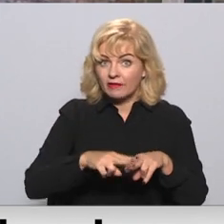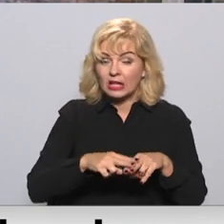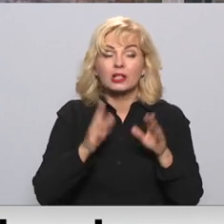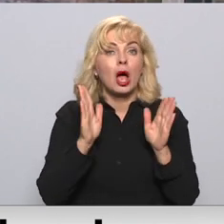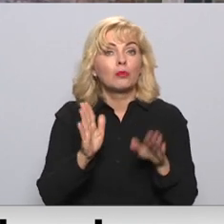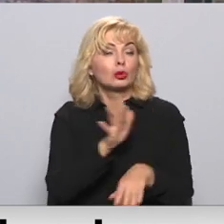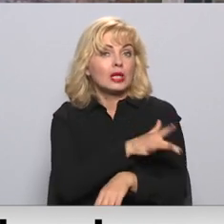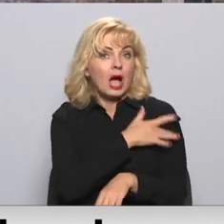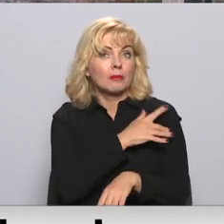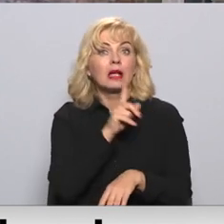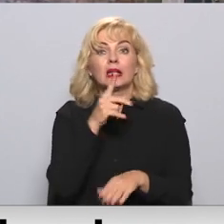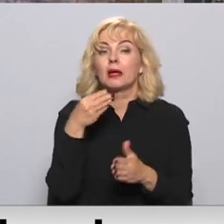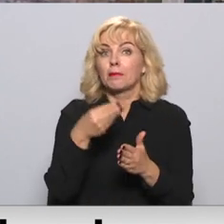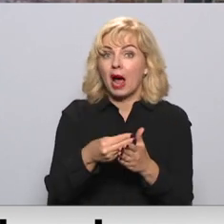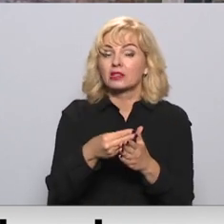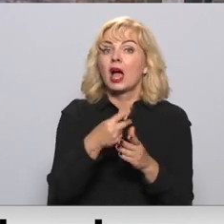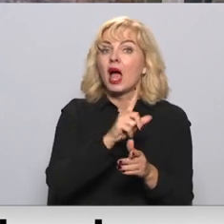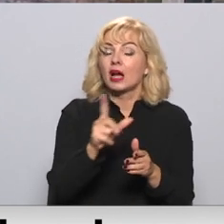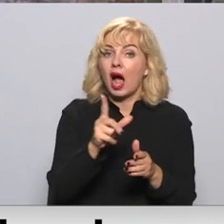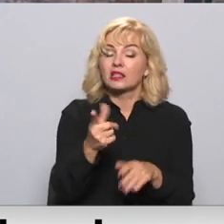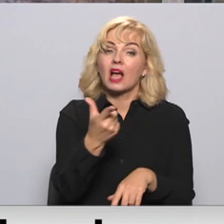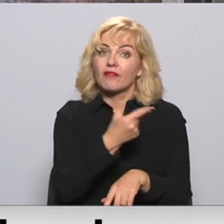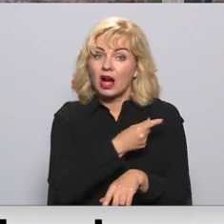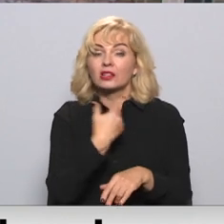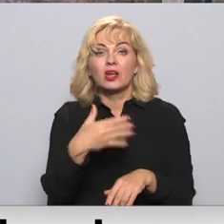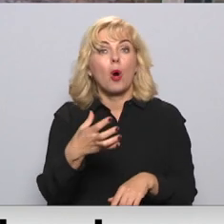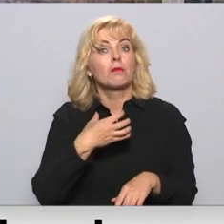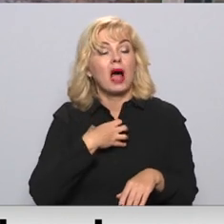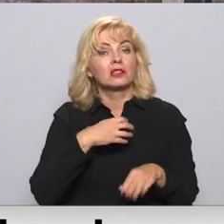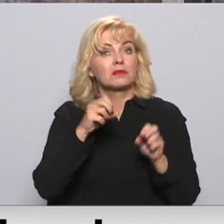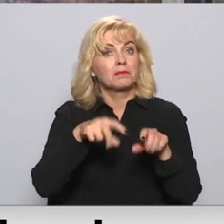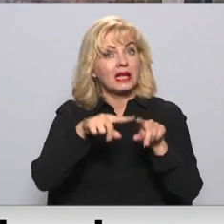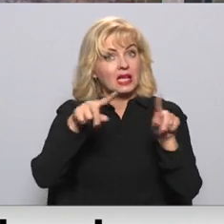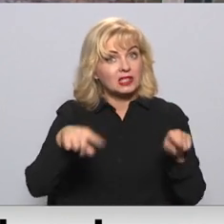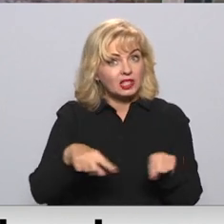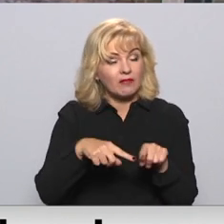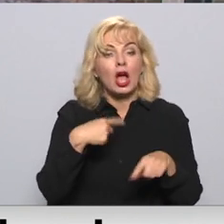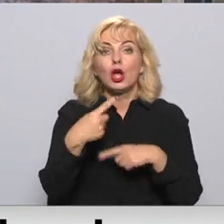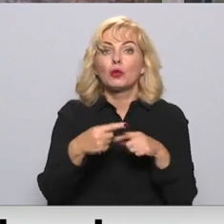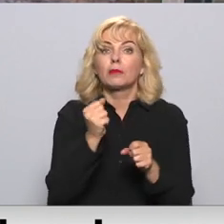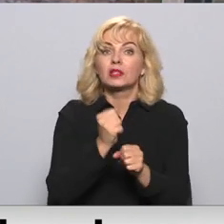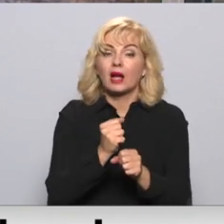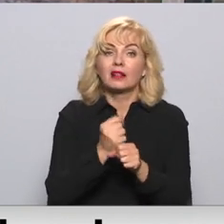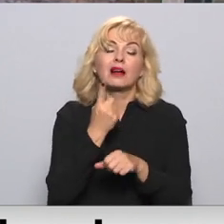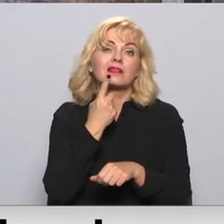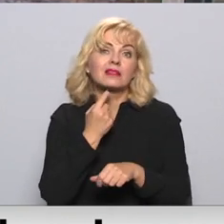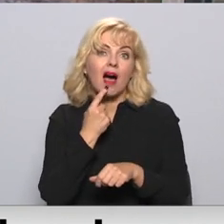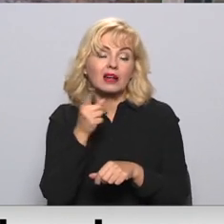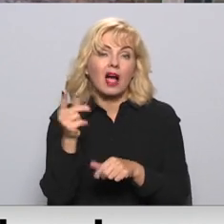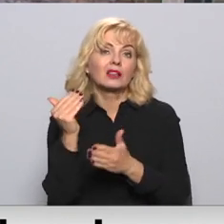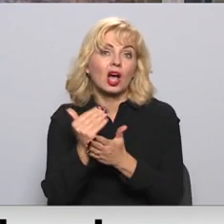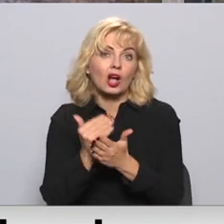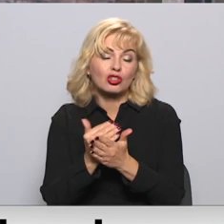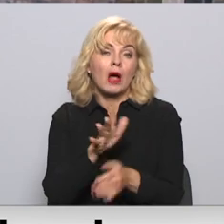būtu jāapkalpo tikai pircēja ar vakcinācijas vai pārslimošanas certifikātiem, joprojām strādās sarkanajā režīmā, kas